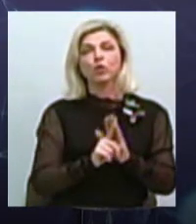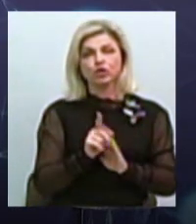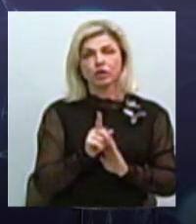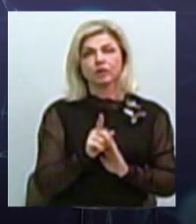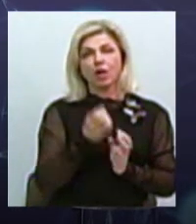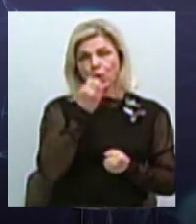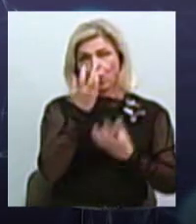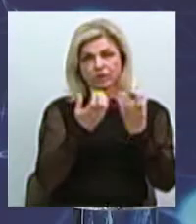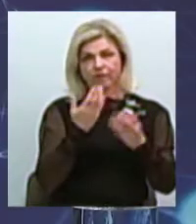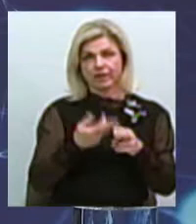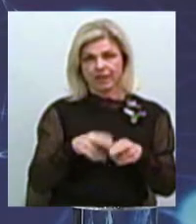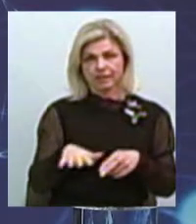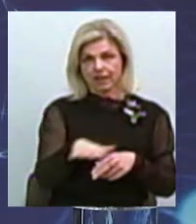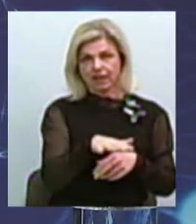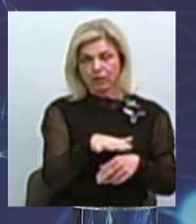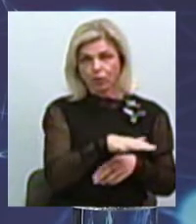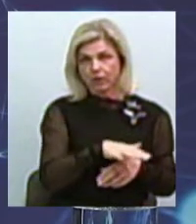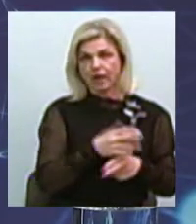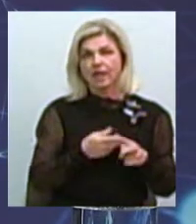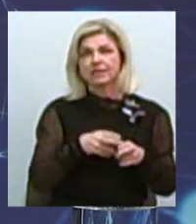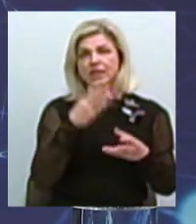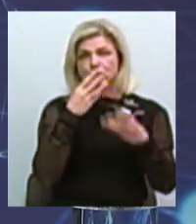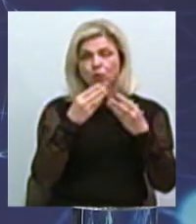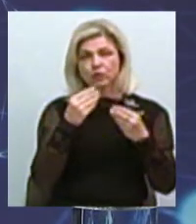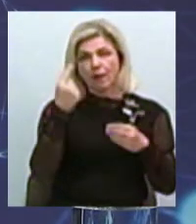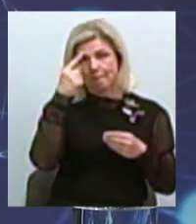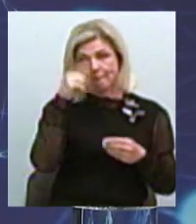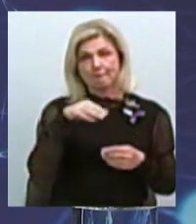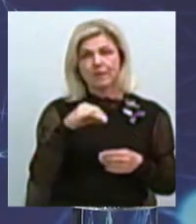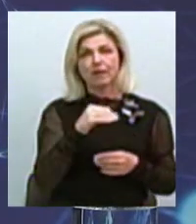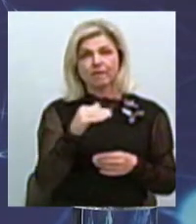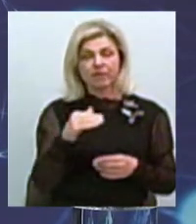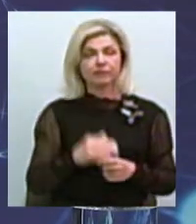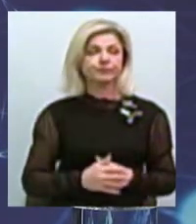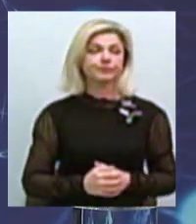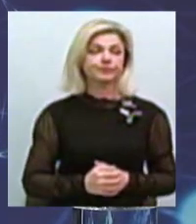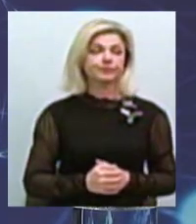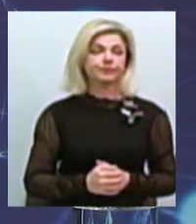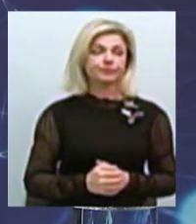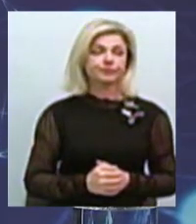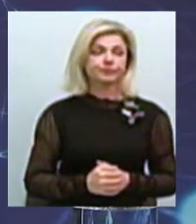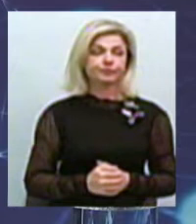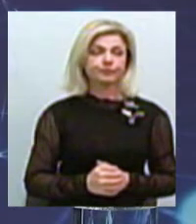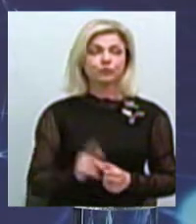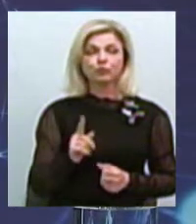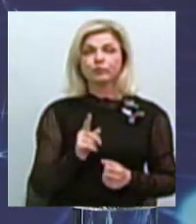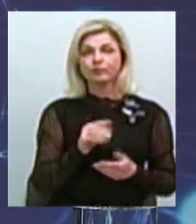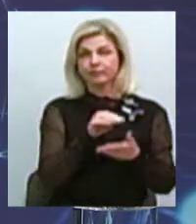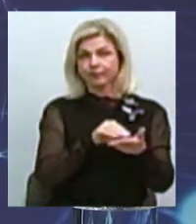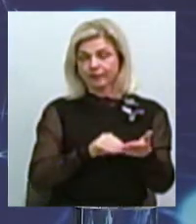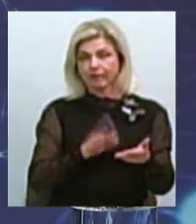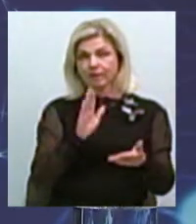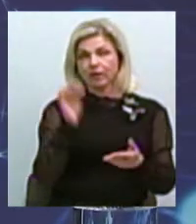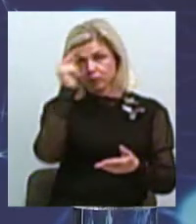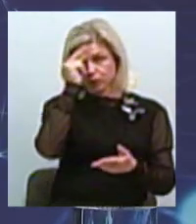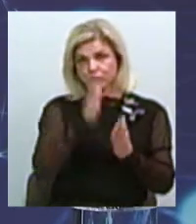розквіт цих територій. Це такий штучний міф, який вкладається у підручники з історії,